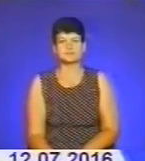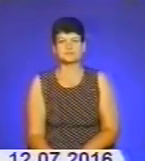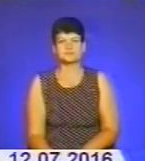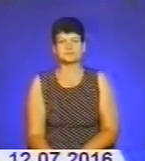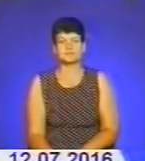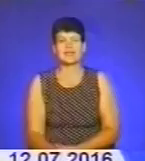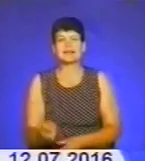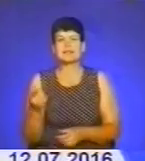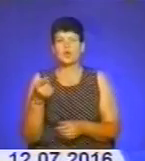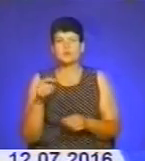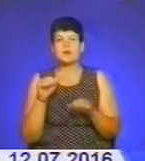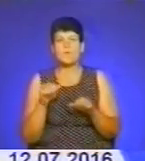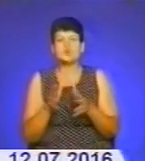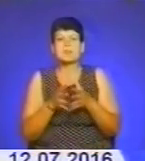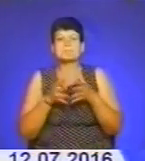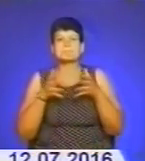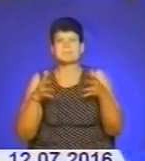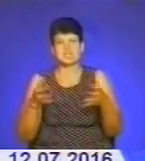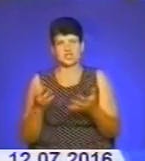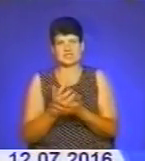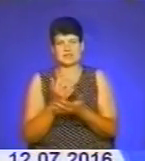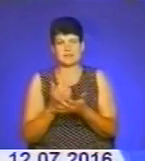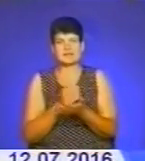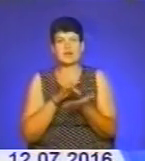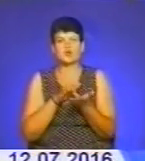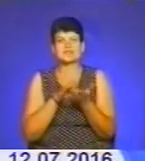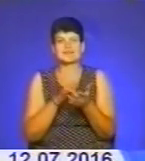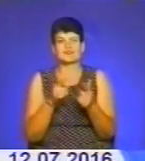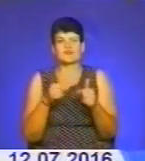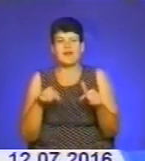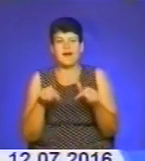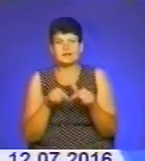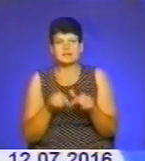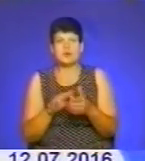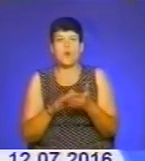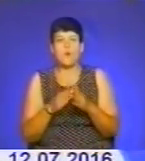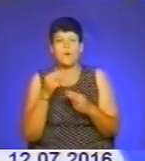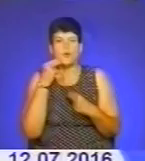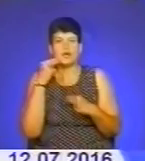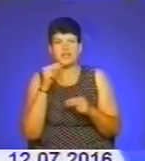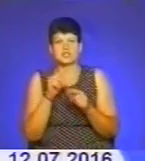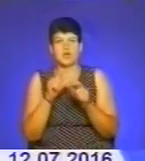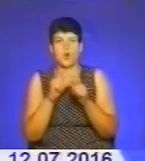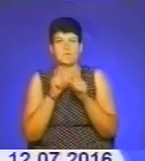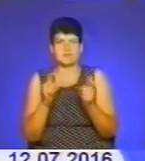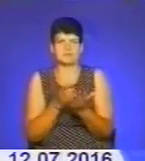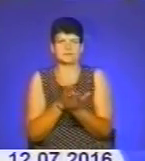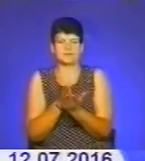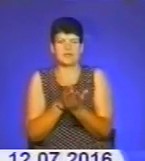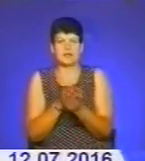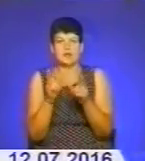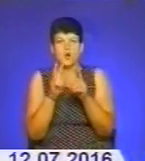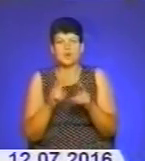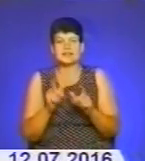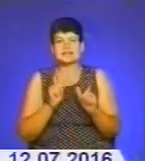Тернопільщина може більше заробляти на туристичній галузі за умови покращення об'єктів інфраструктури. На розгляд сесії обласної